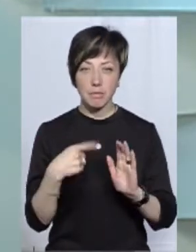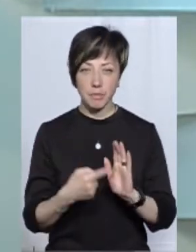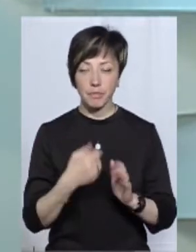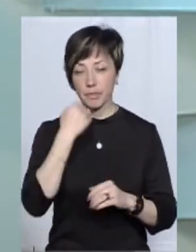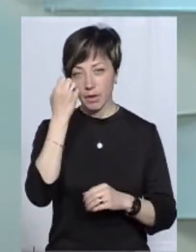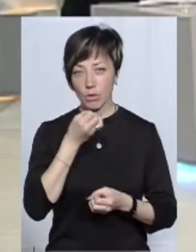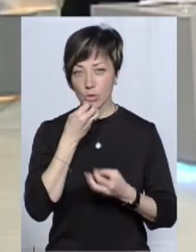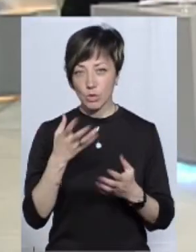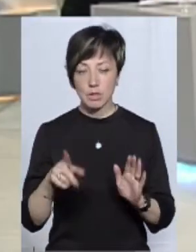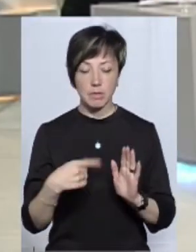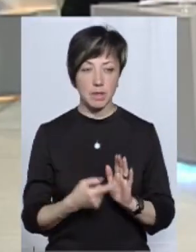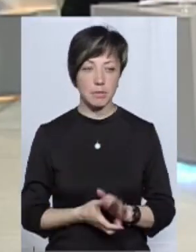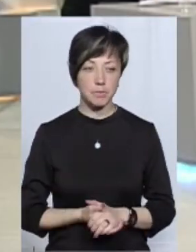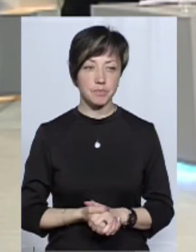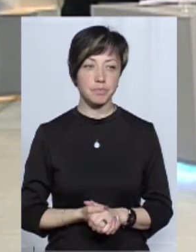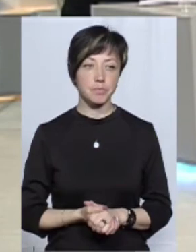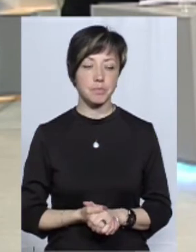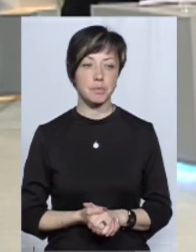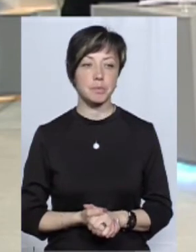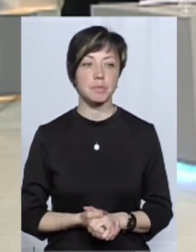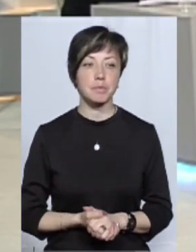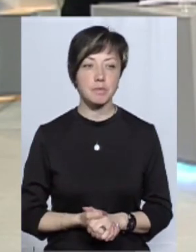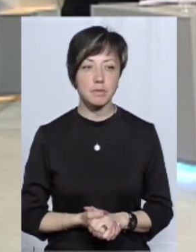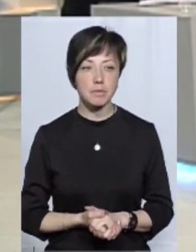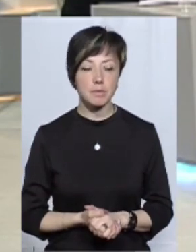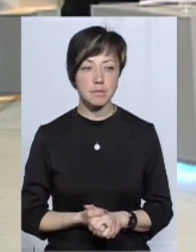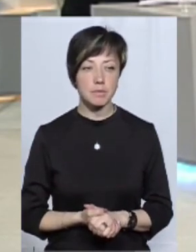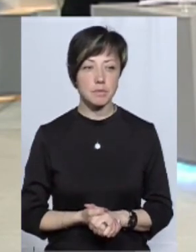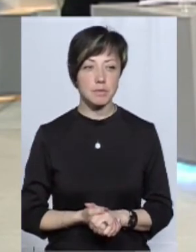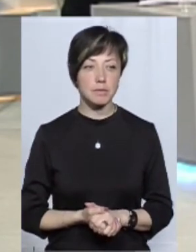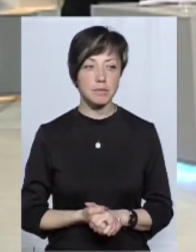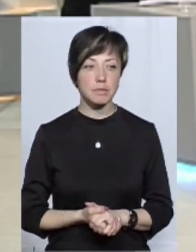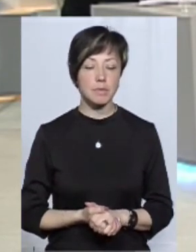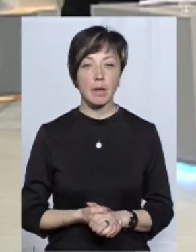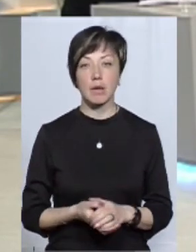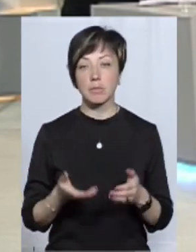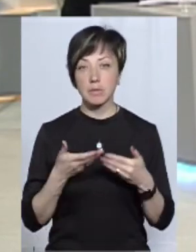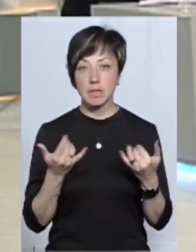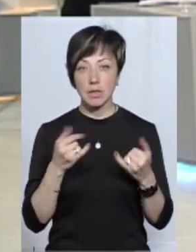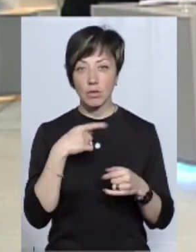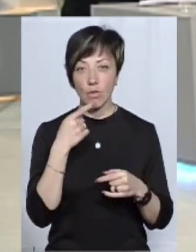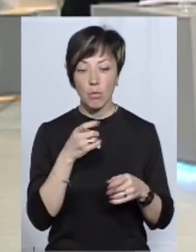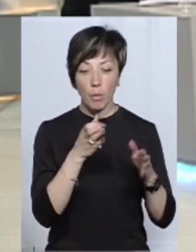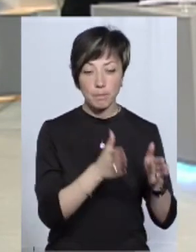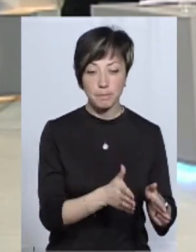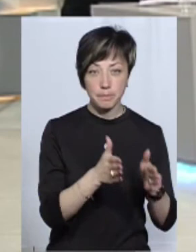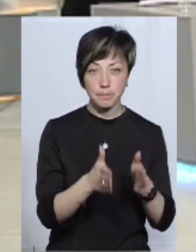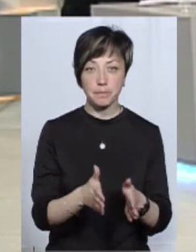Дякую, дуже хороше запитання. Мова йде про, так би мовити, ланцюги постачання,